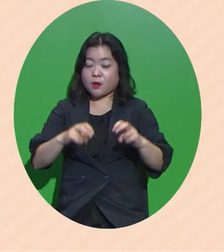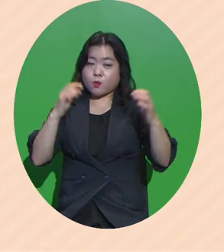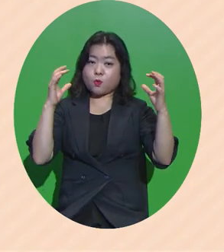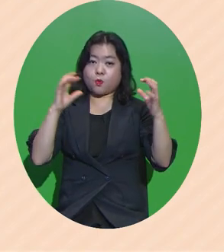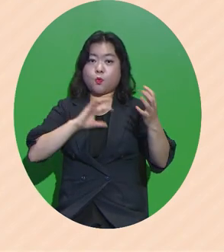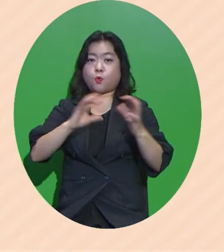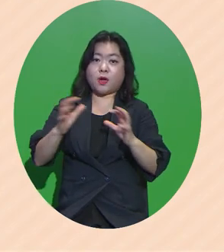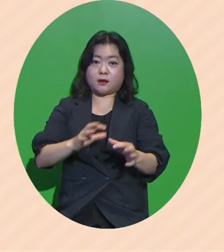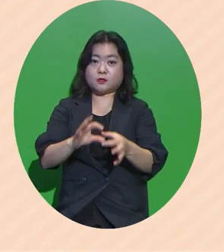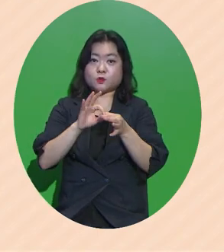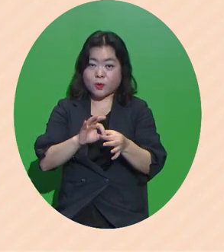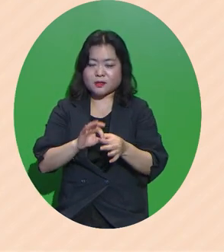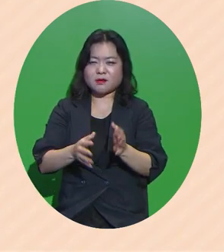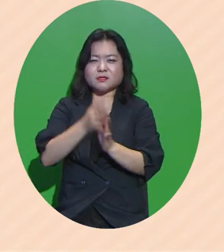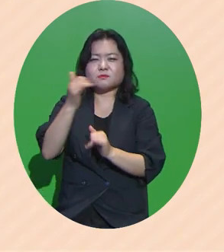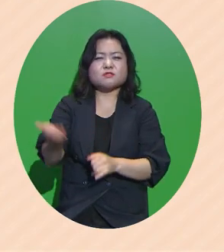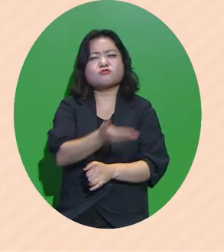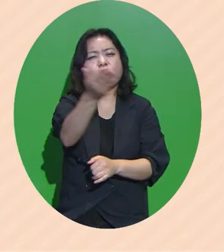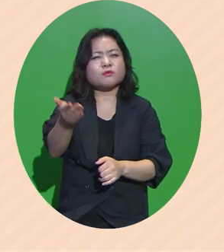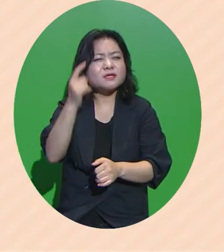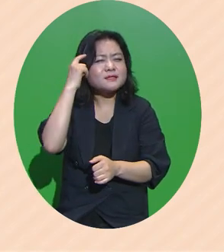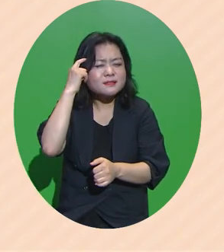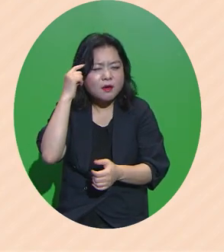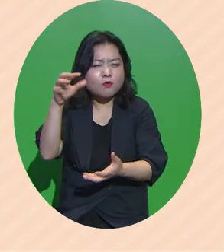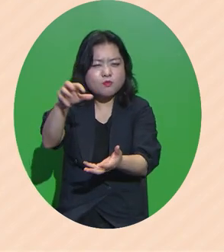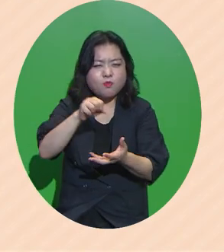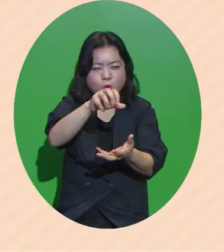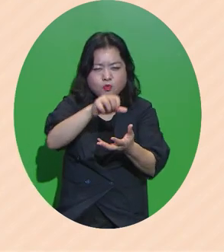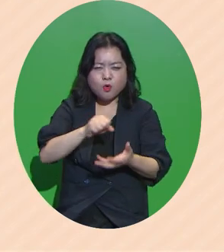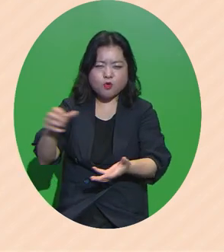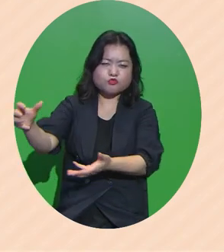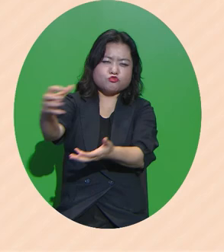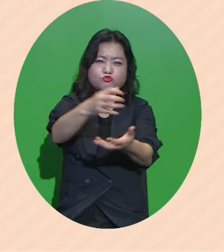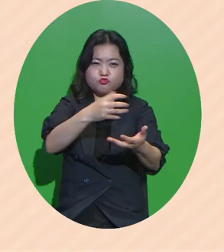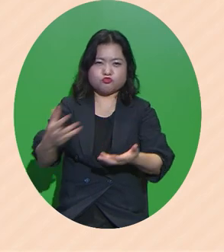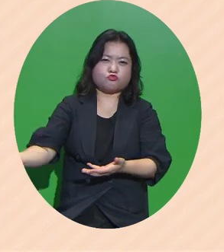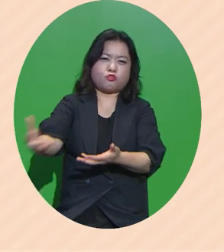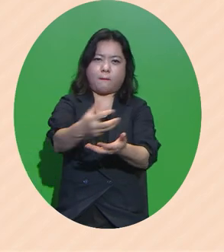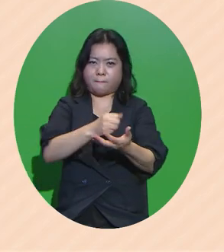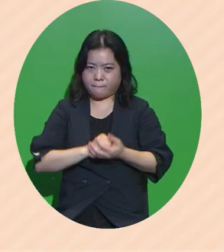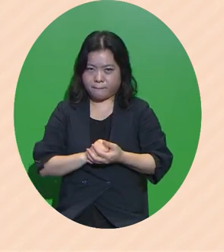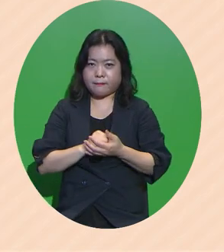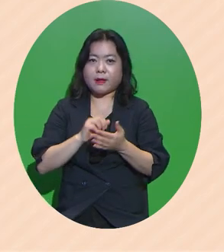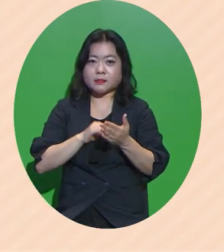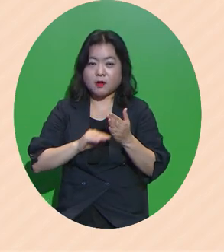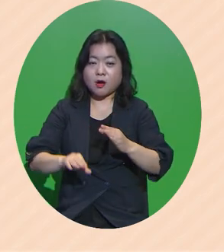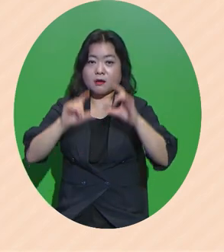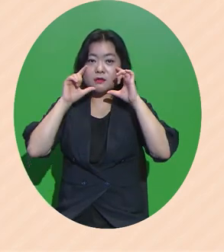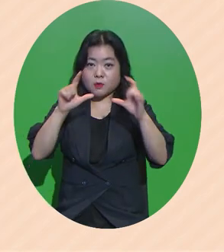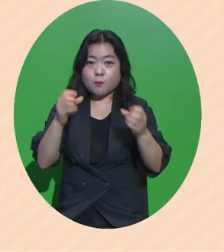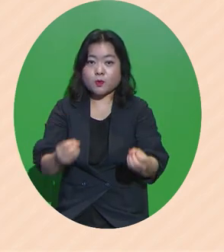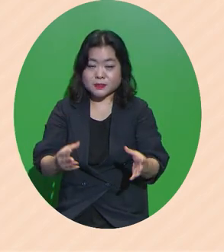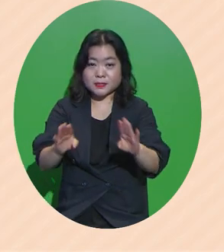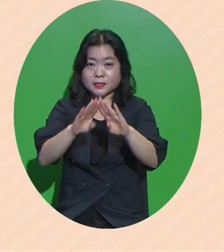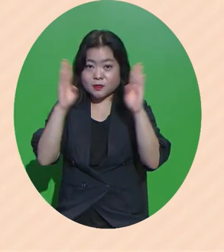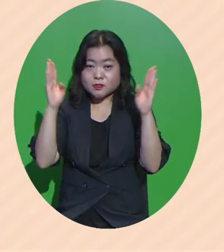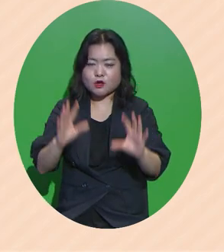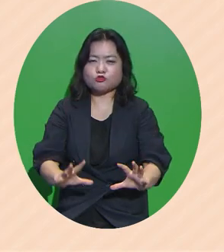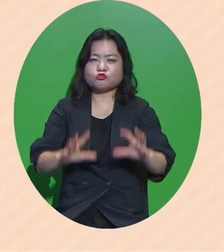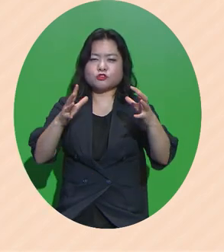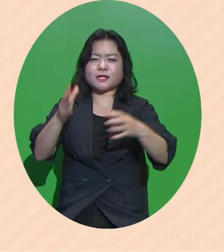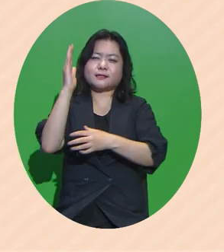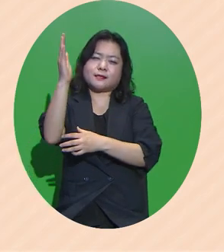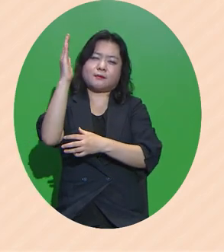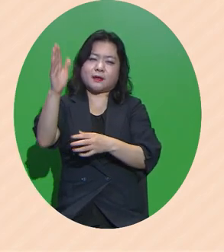시민 여러분들의 의견을 모으고 또 수렴해서 이후에 선포식 개최 그리고 국제세미나